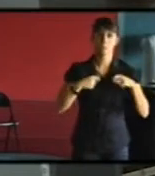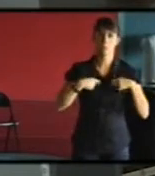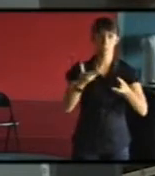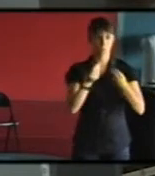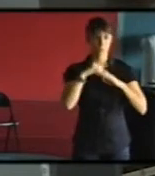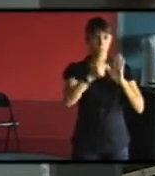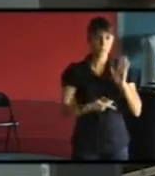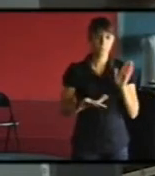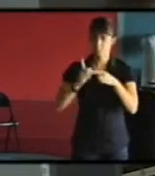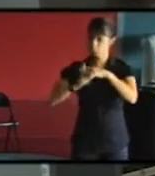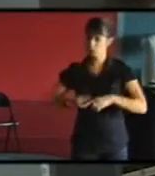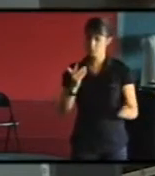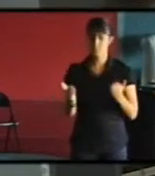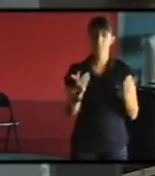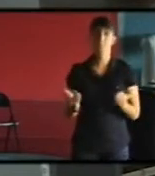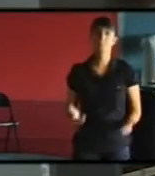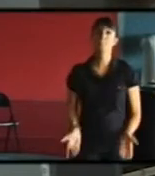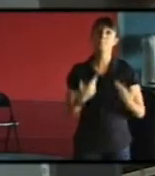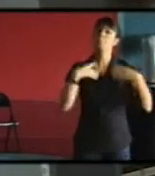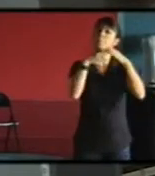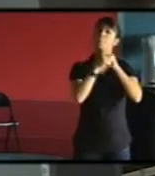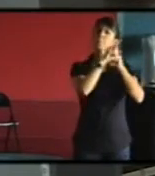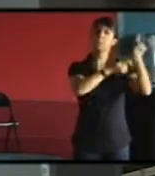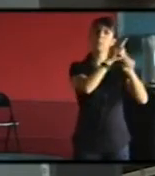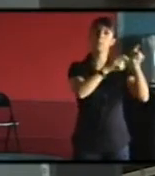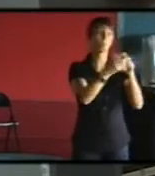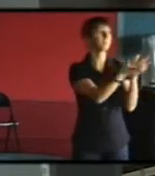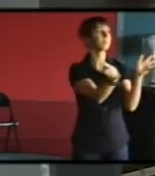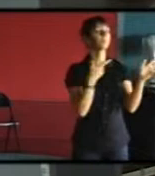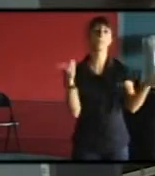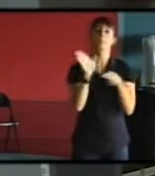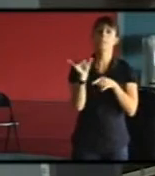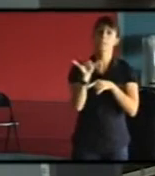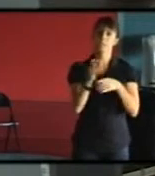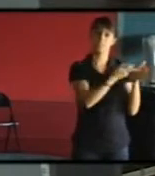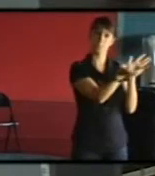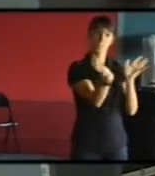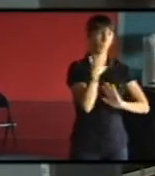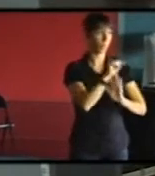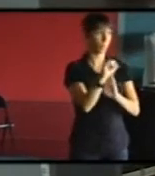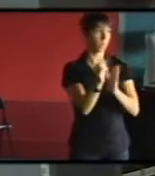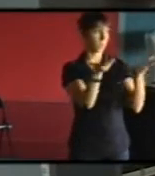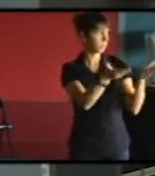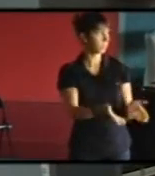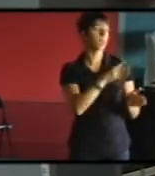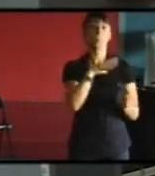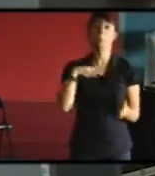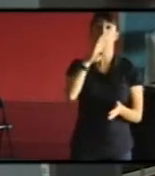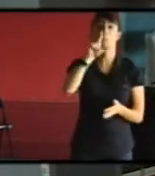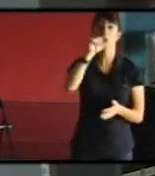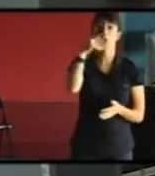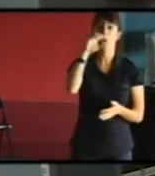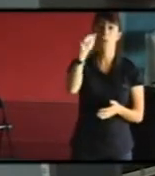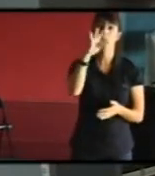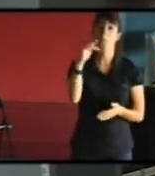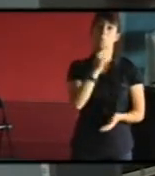pour évoquer ces questions, je vous présente brièvement nos invités. A ma droite, Madame Christiane Blanco, qui est chef de projet